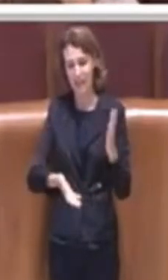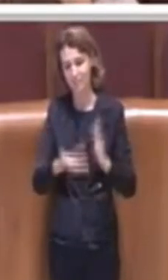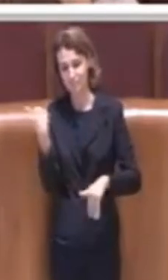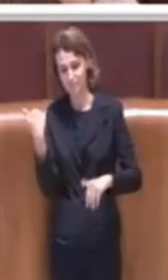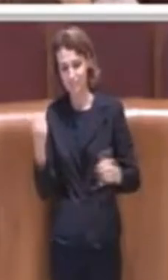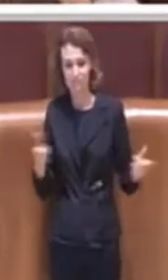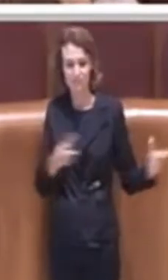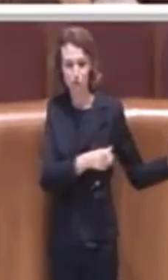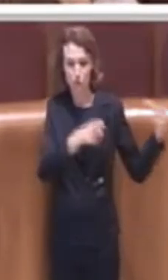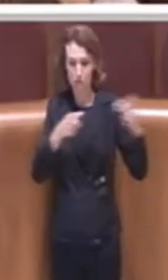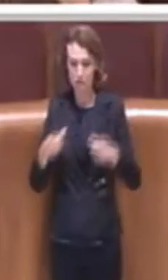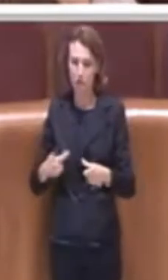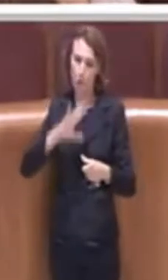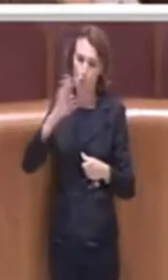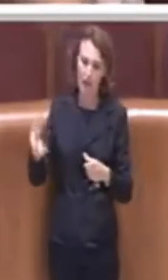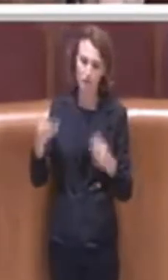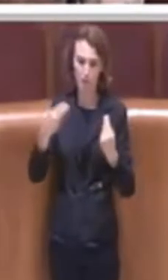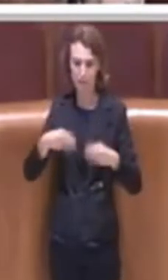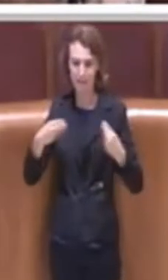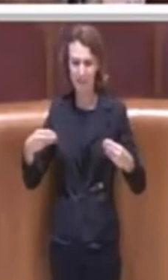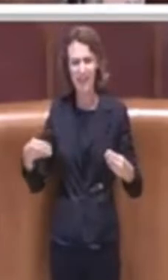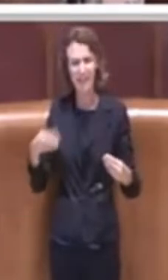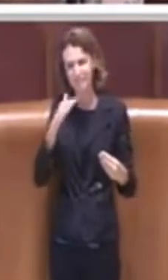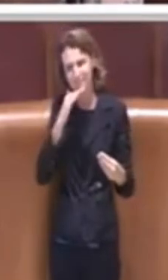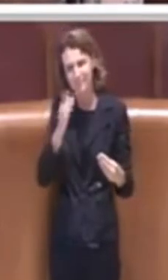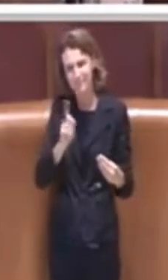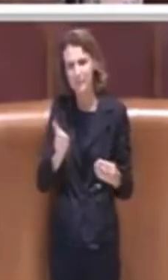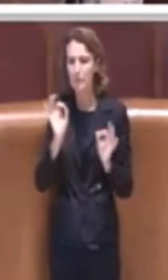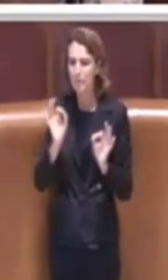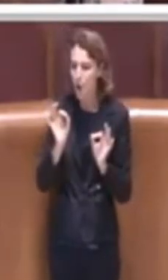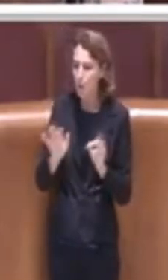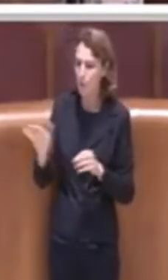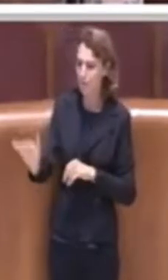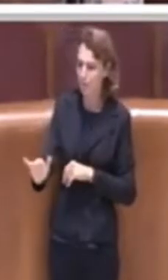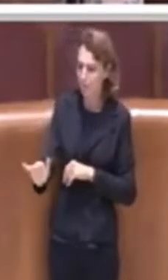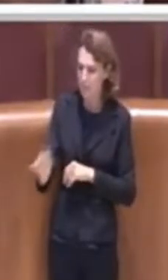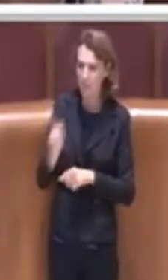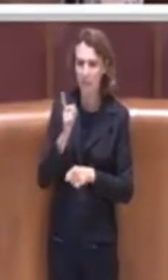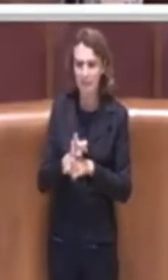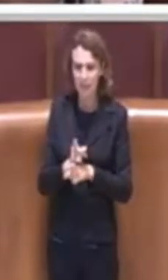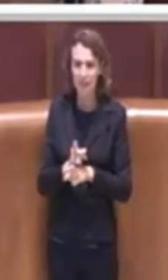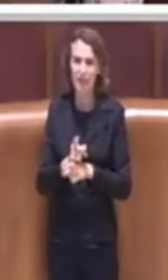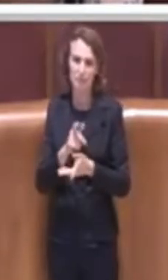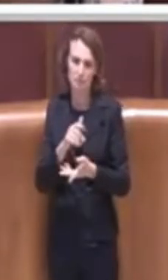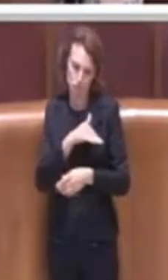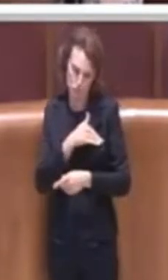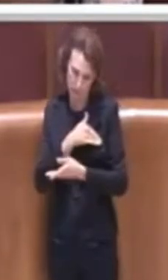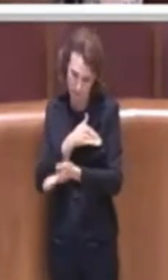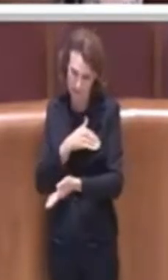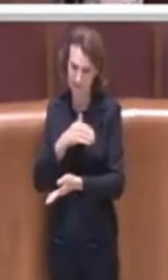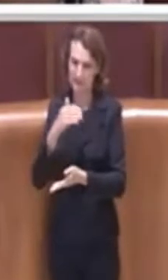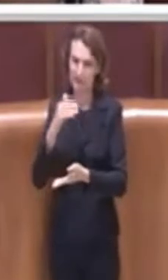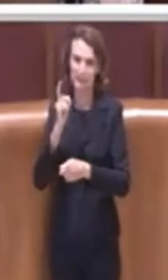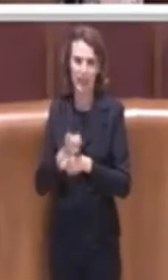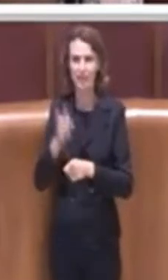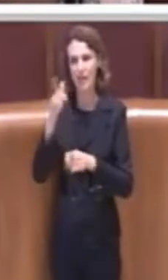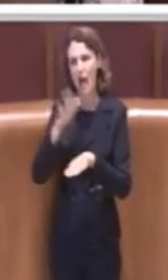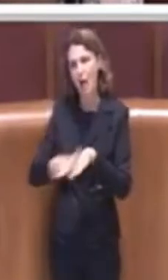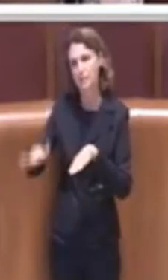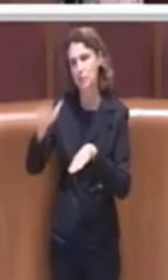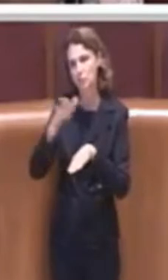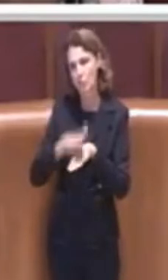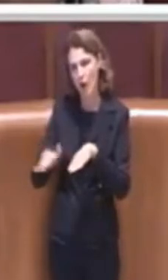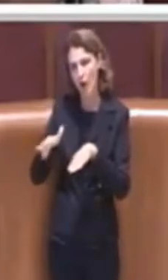di altro materiale, ma abituare proprio il bambino, l'alunno, lo studente li